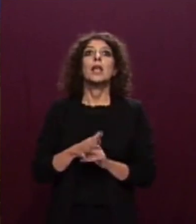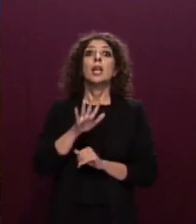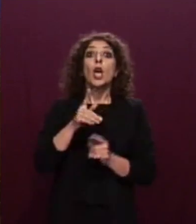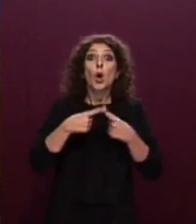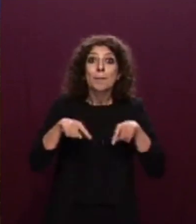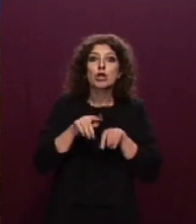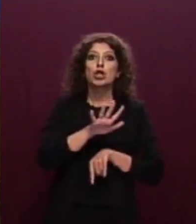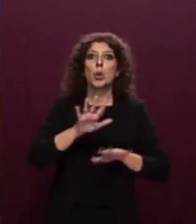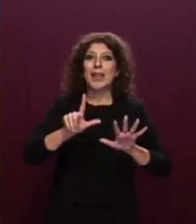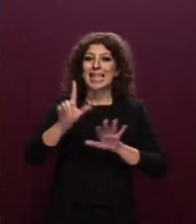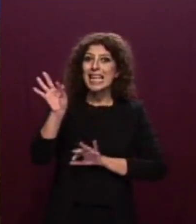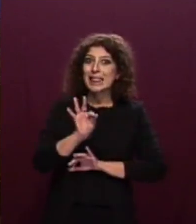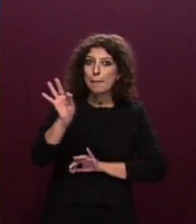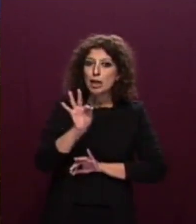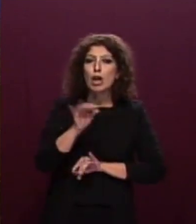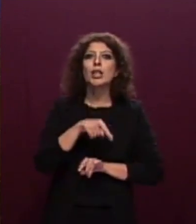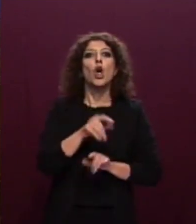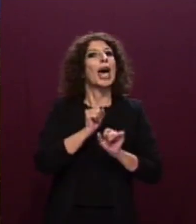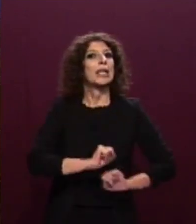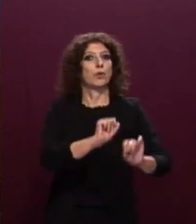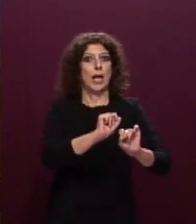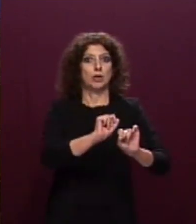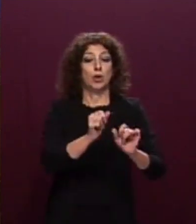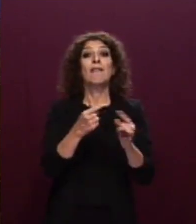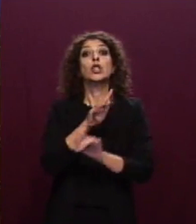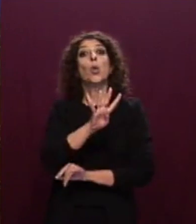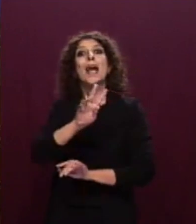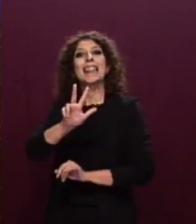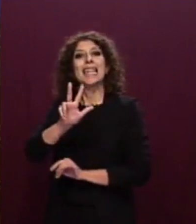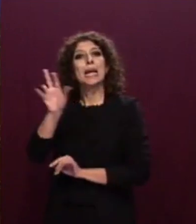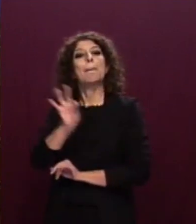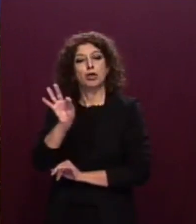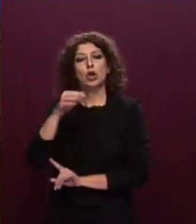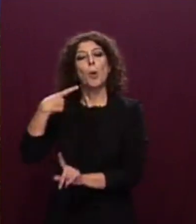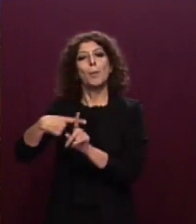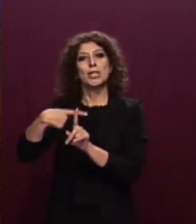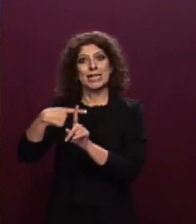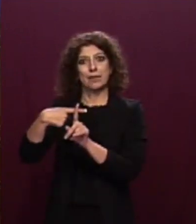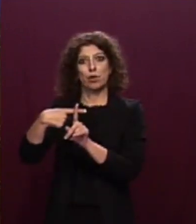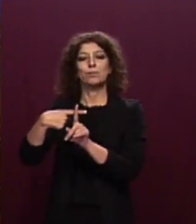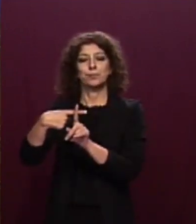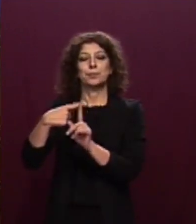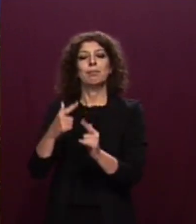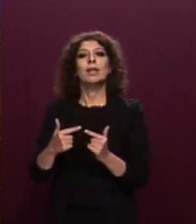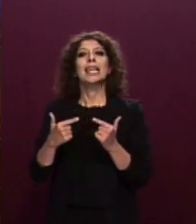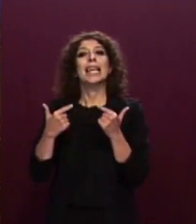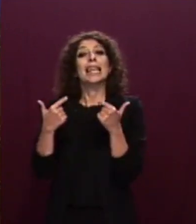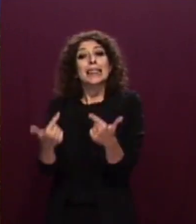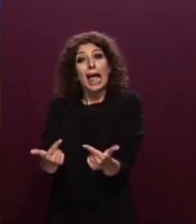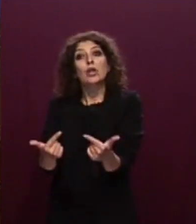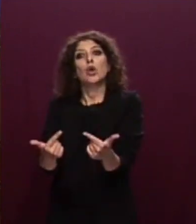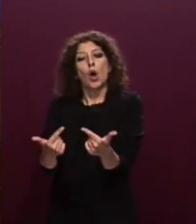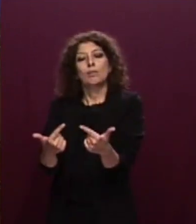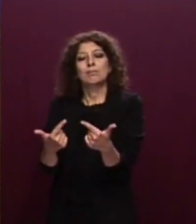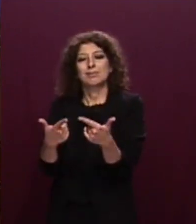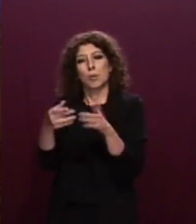esito un diniego, mentre il 43% si è concluso positivamente con l'attribuzione delle seguenti forme di